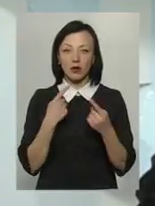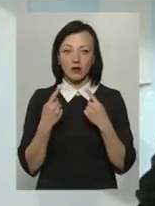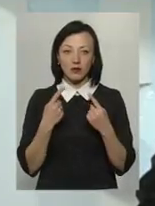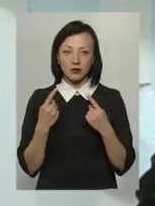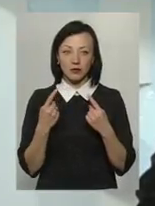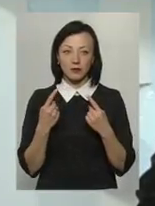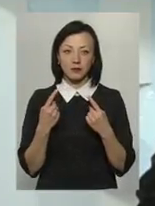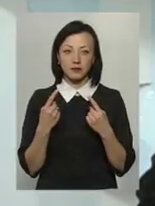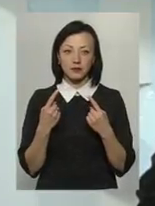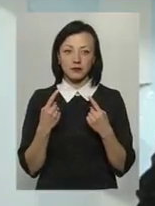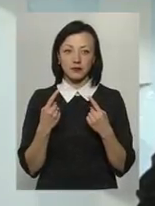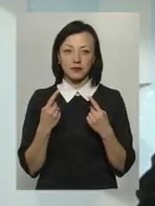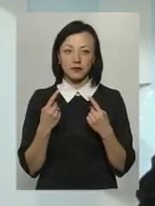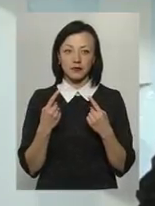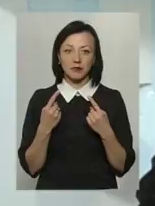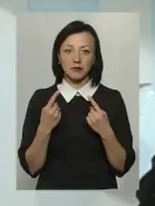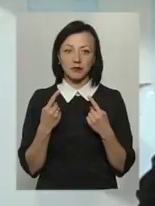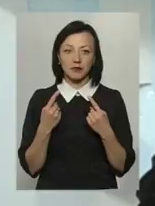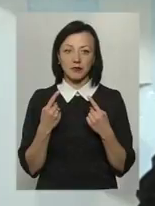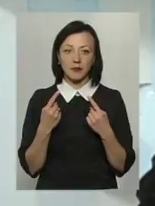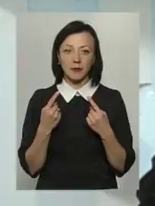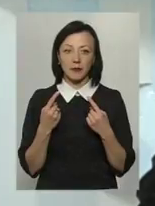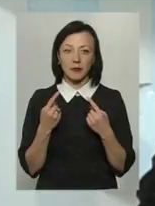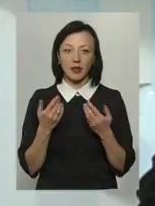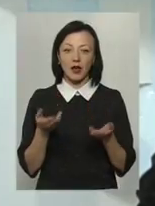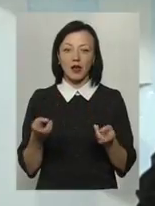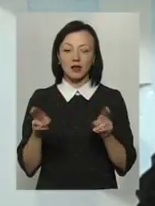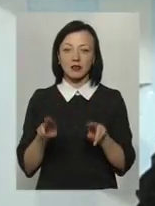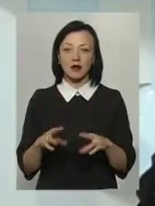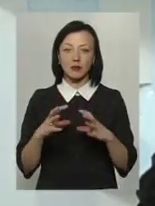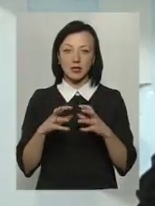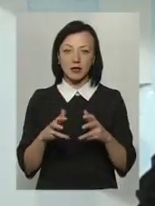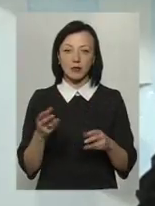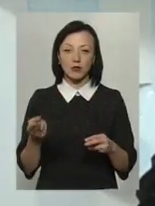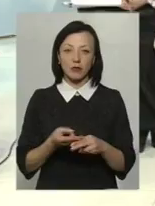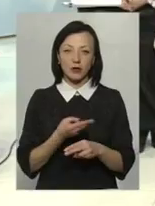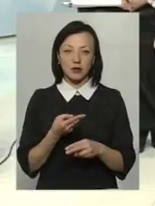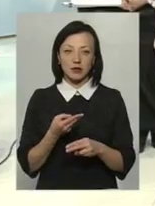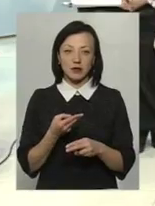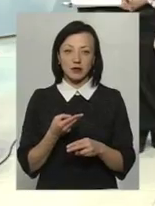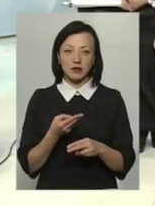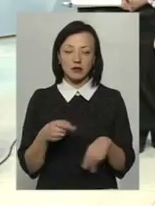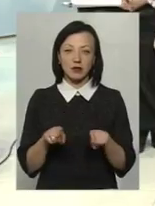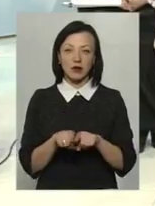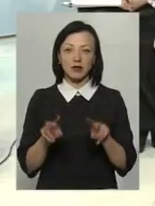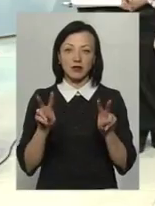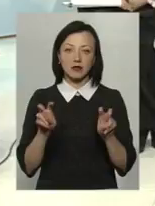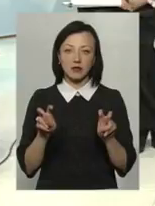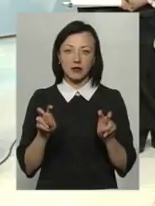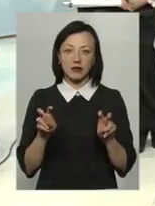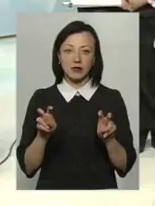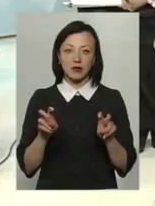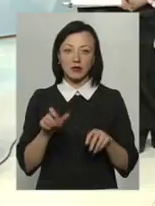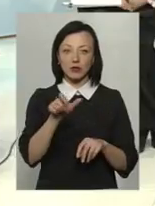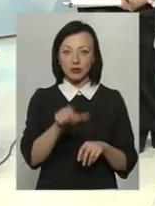свернемся, як цивилизация, да, ставимо землю без так называемого гомо